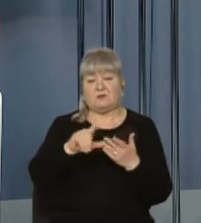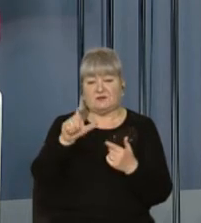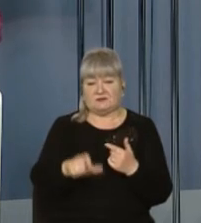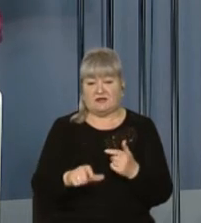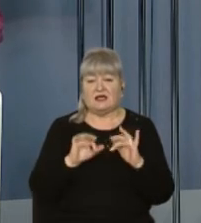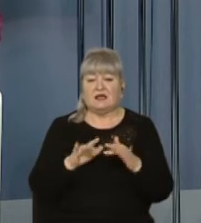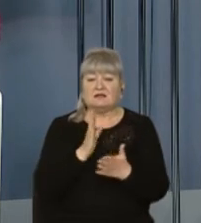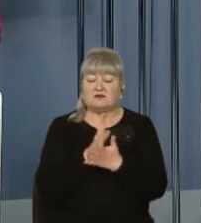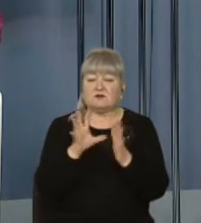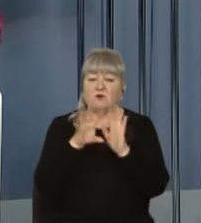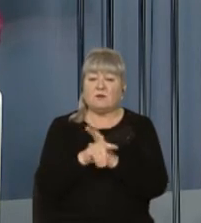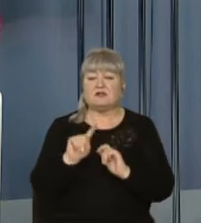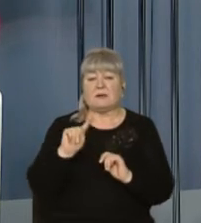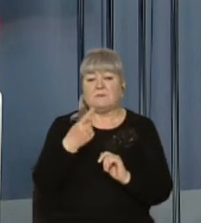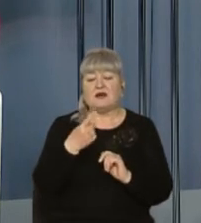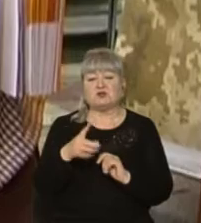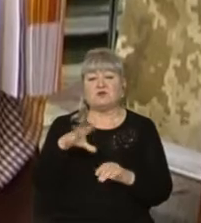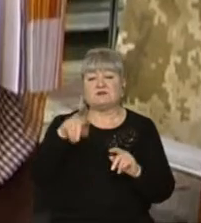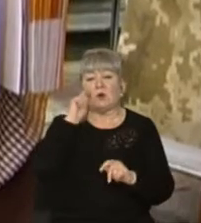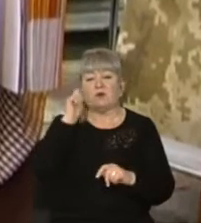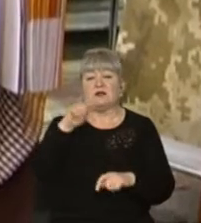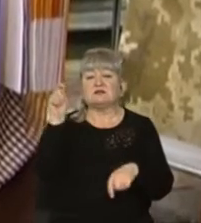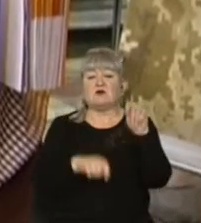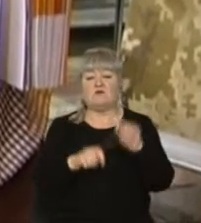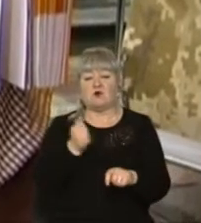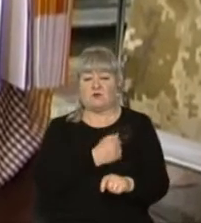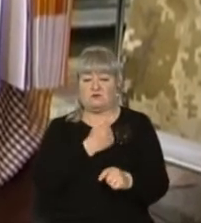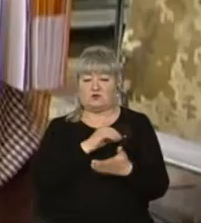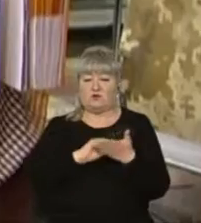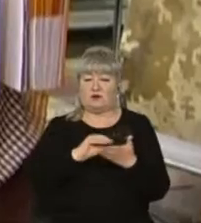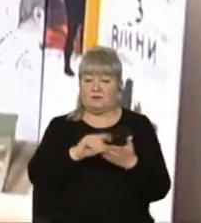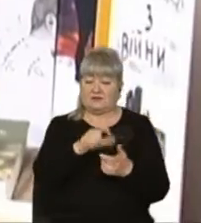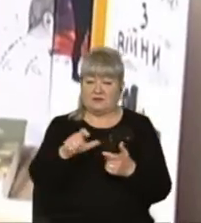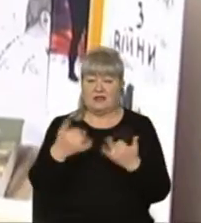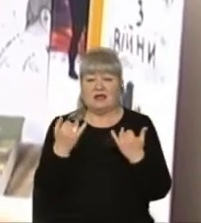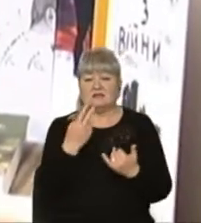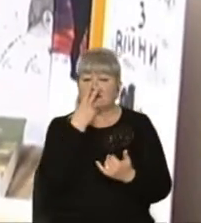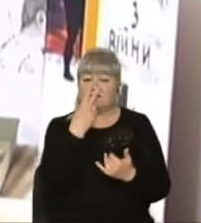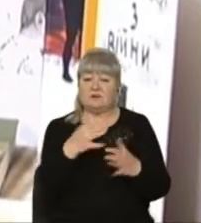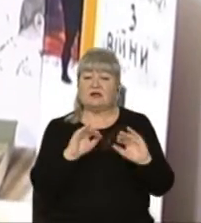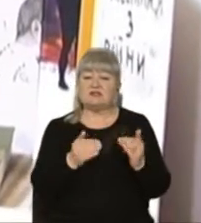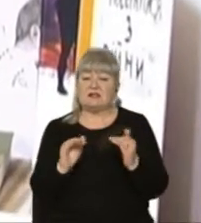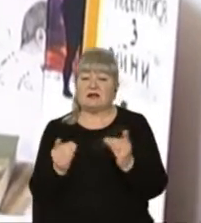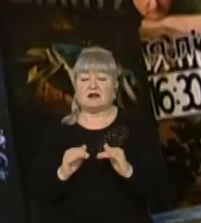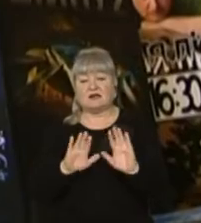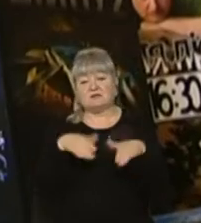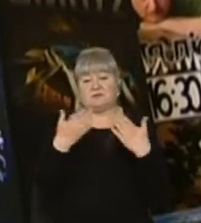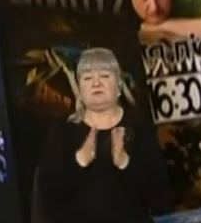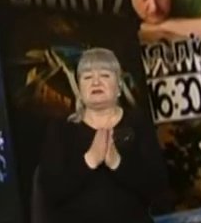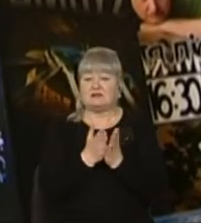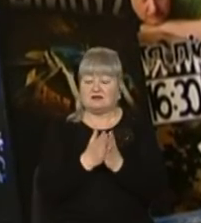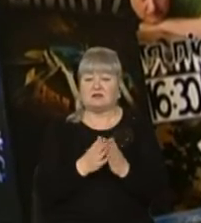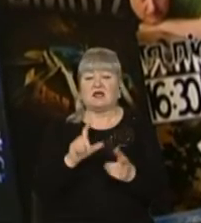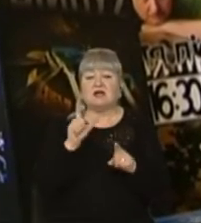Заход відбувається у межах першого Всеукраїнського форуму військових письменників. Зараз на екранах ви бачите кадри із презентації. За